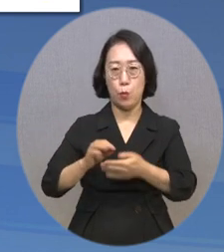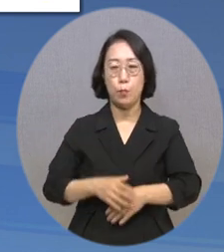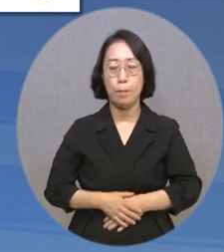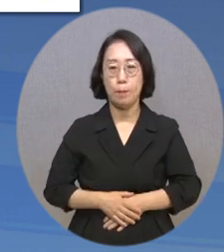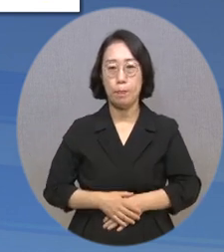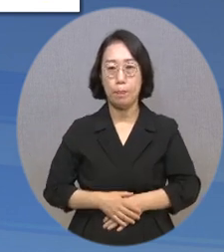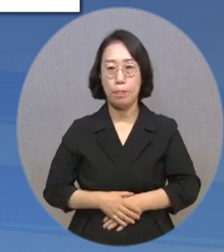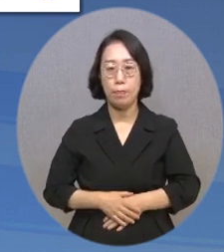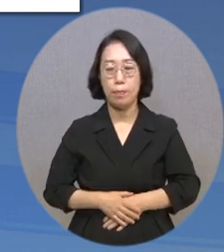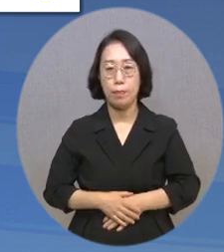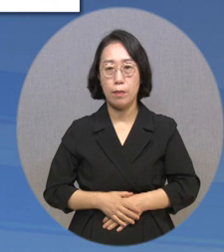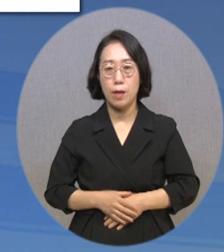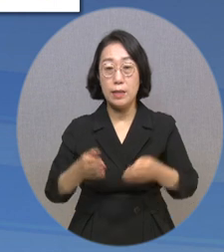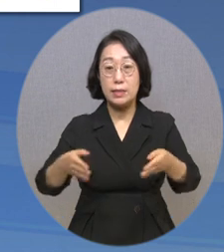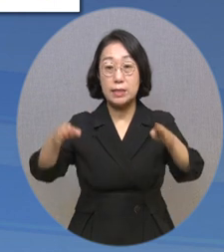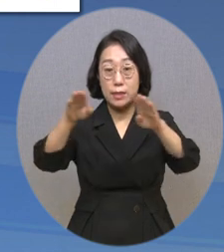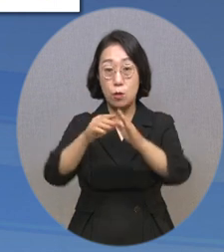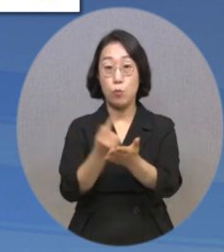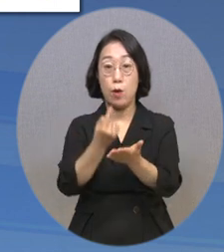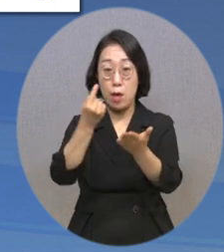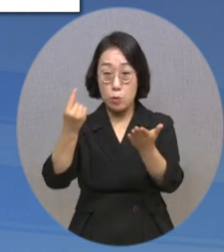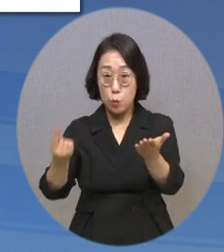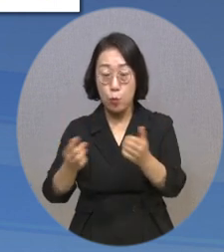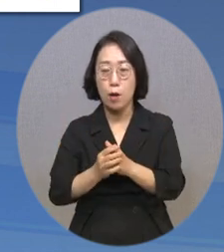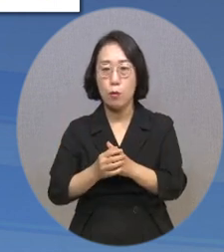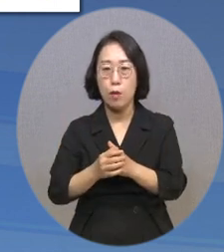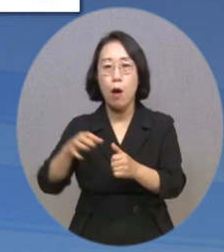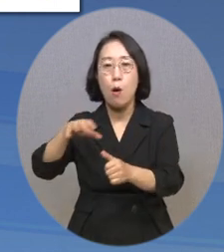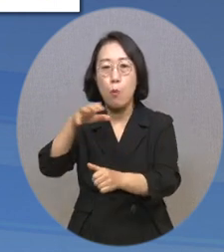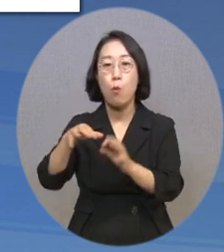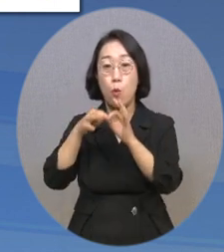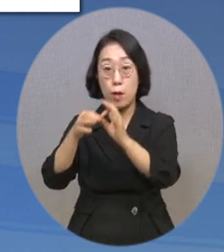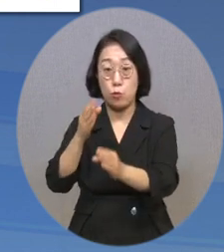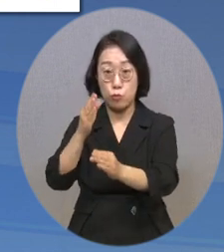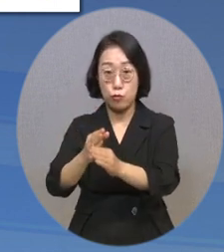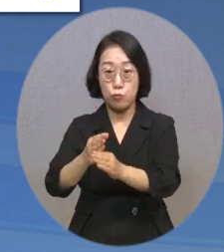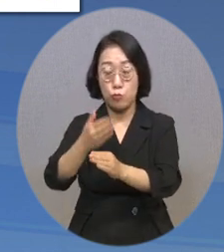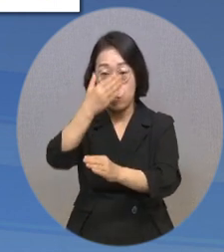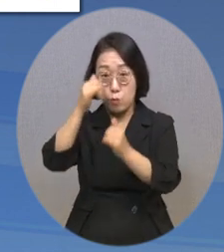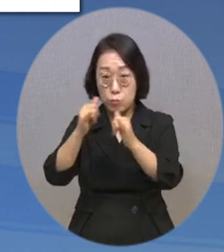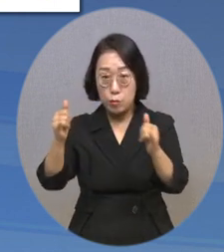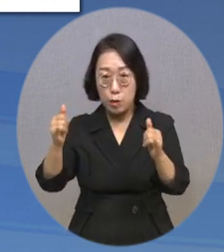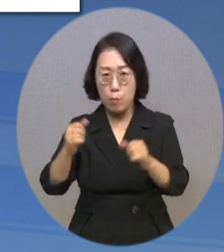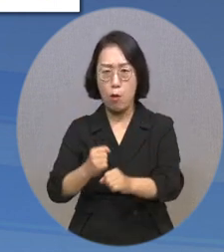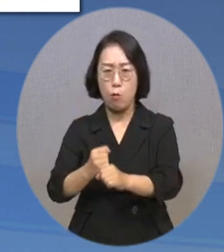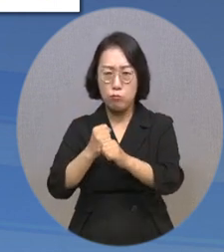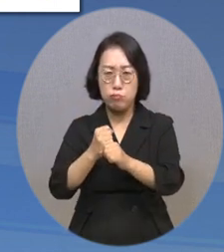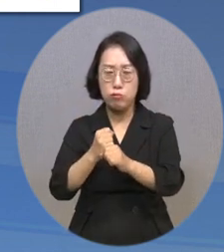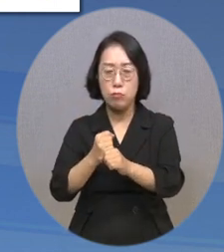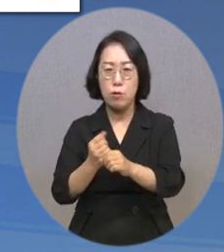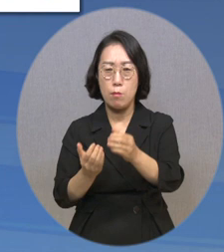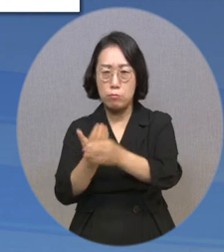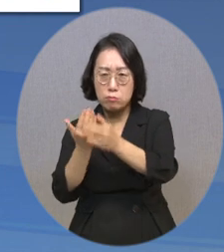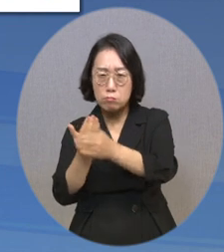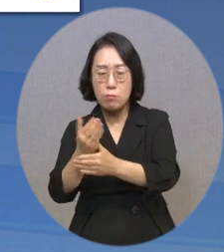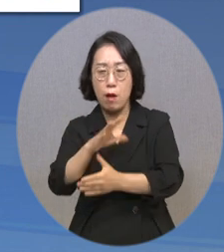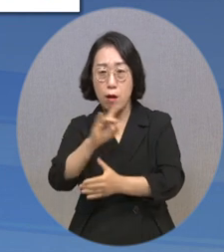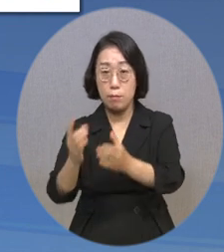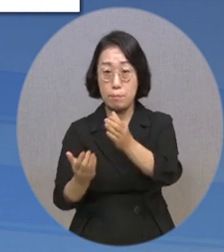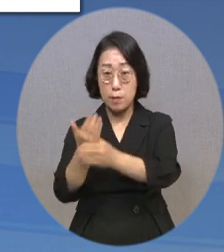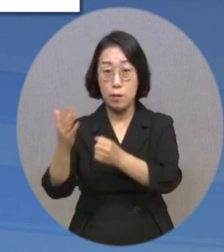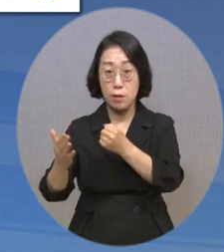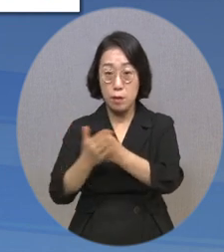보육시설에서 퇴소하거나 보호 연장 중인 청년들이 극단적인 선택을 하는 사건이 잇따라 발생한 가운데